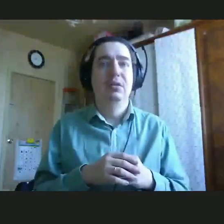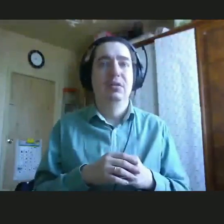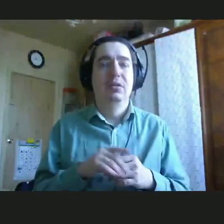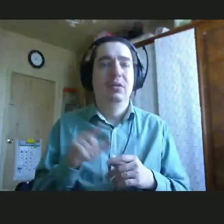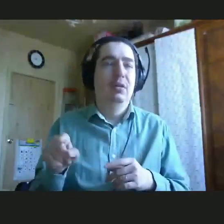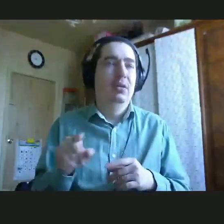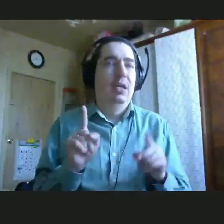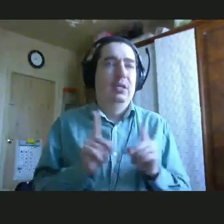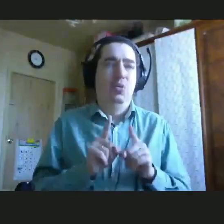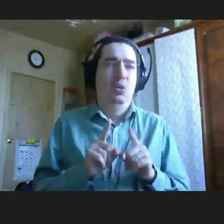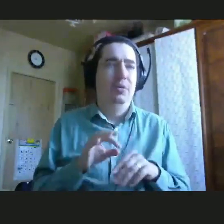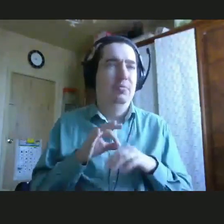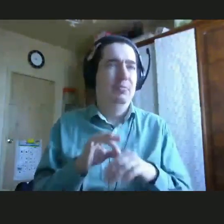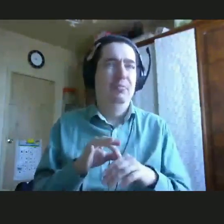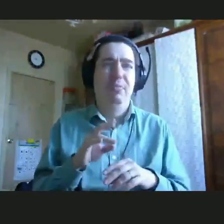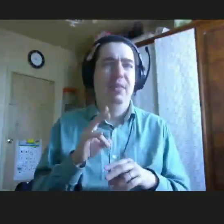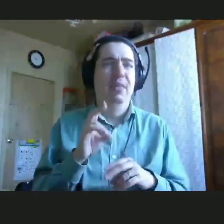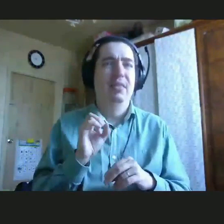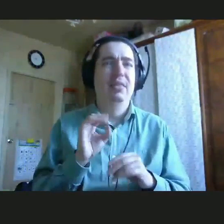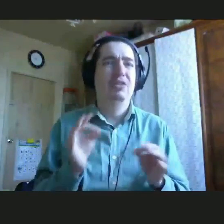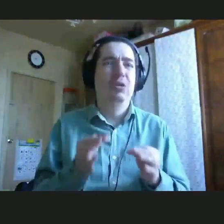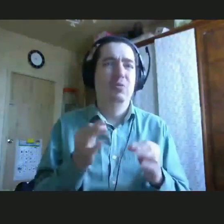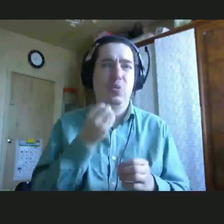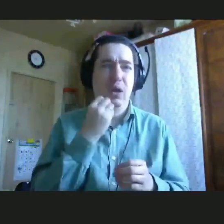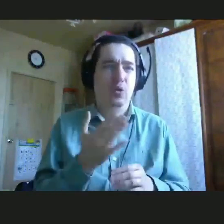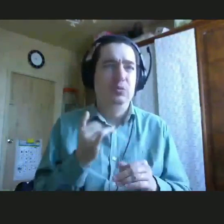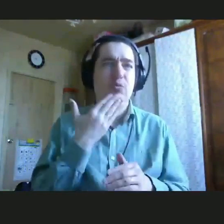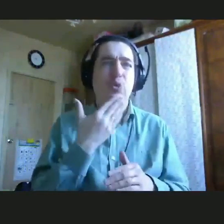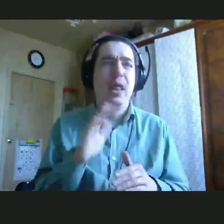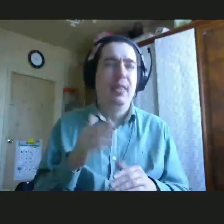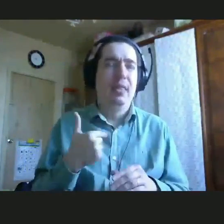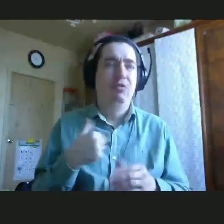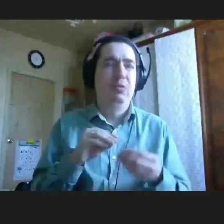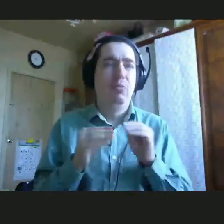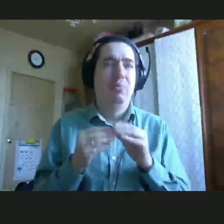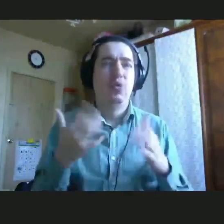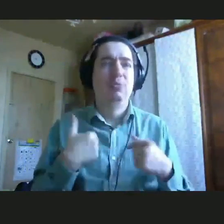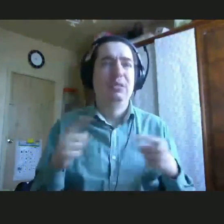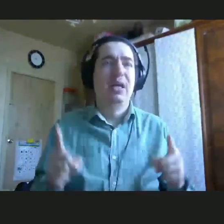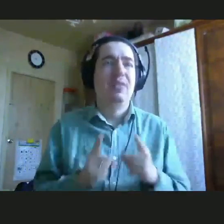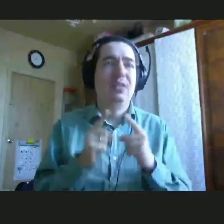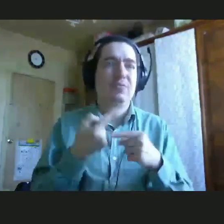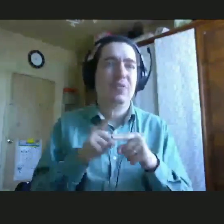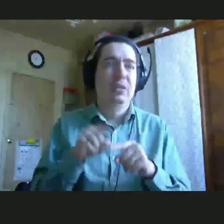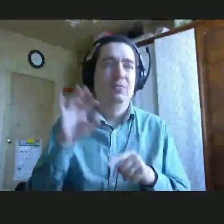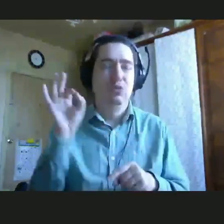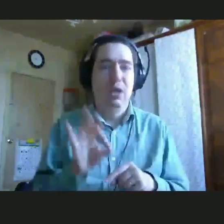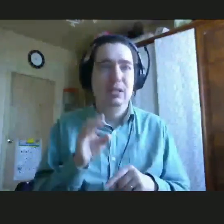приводит ни к чему хорошему. И последняя, наверное, пятая проблема, с которой мы сталкиваемся довольно часто,